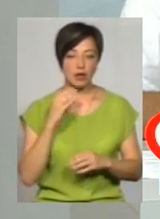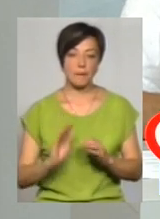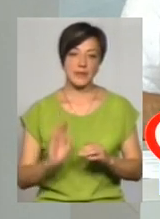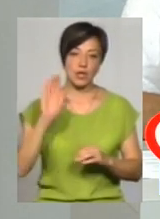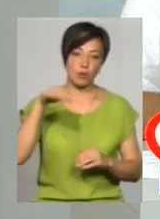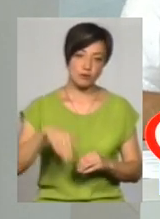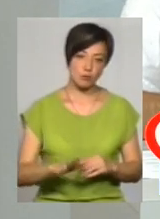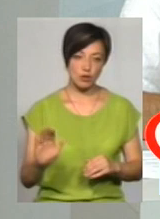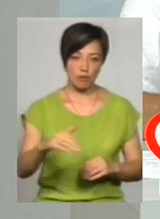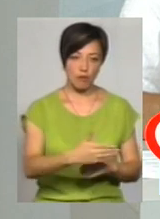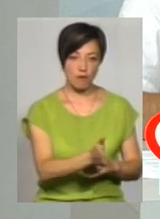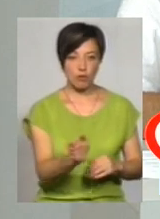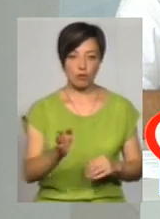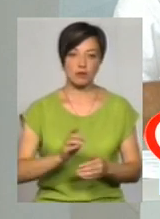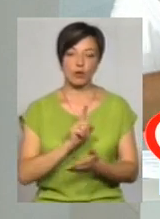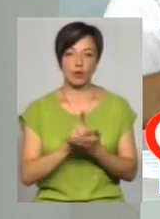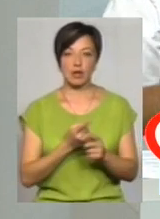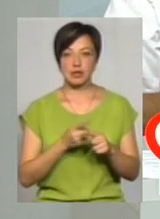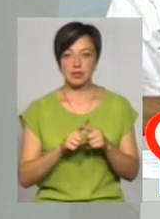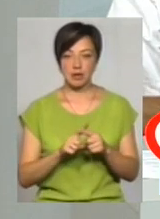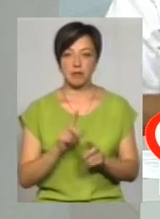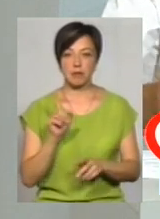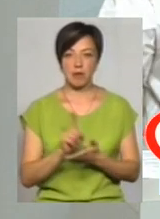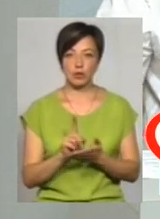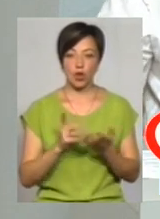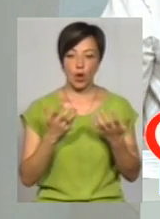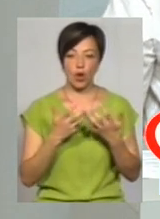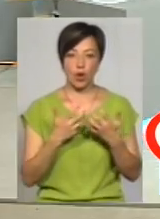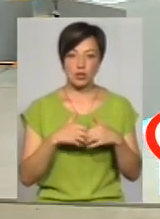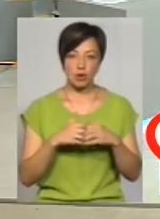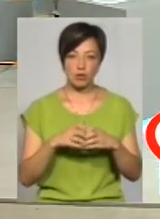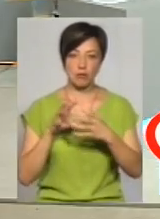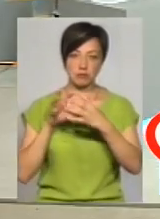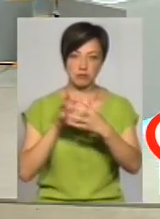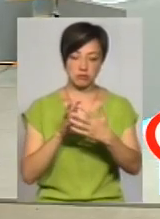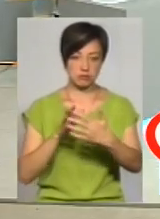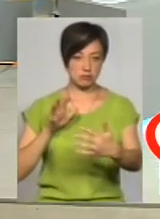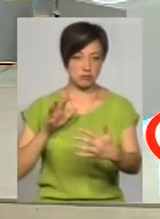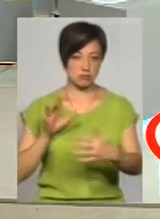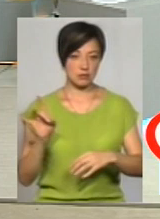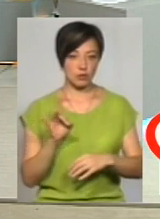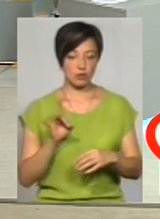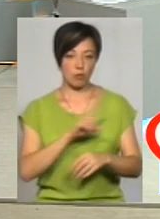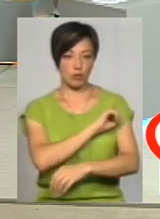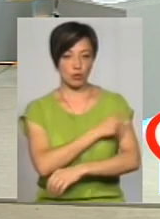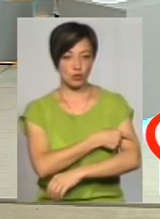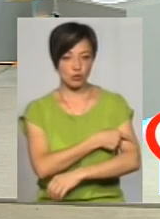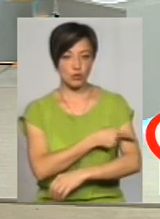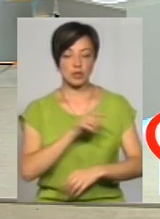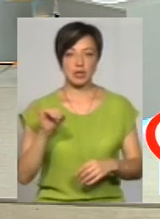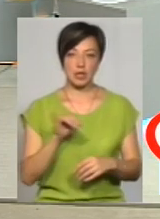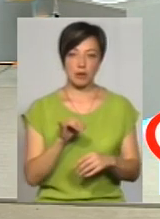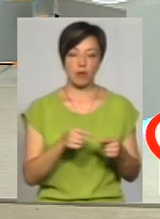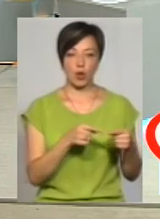спусків, поворотів, на де воно має зайти. Це має бути зрахунок автобуса подлінні, це має розвукнути по потужності і